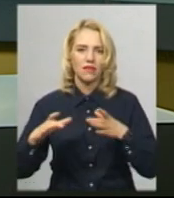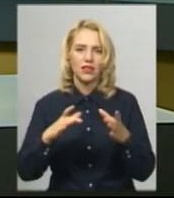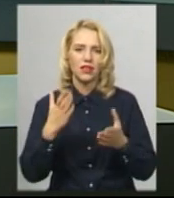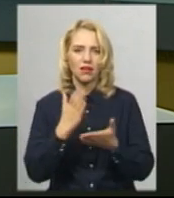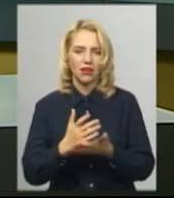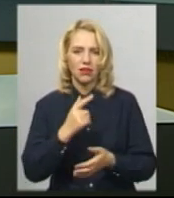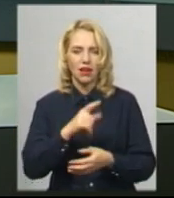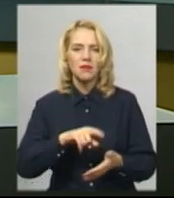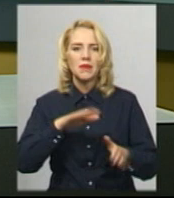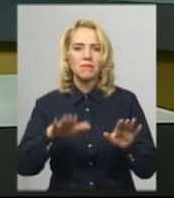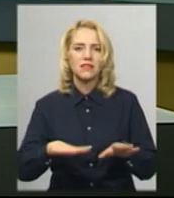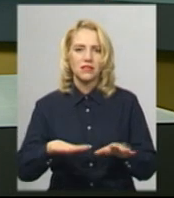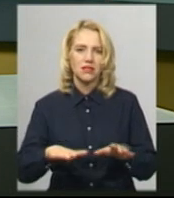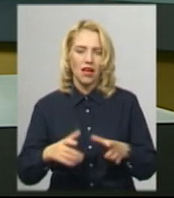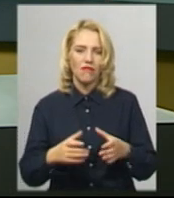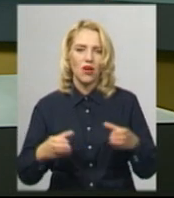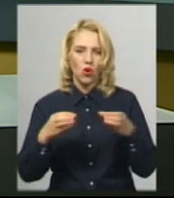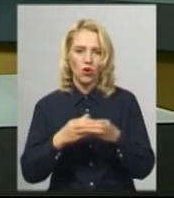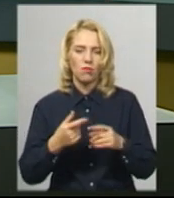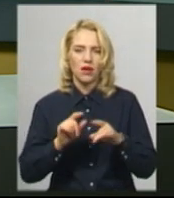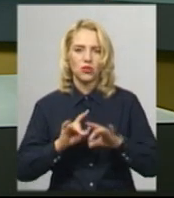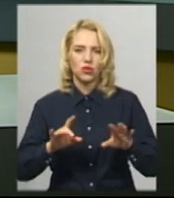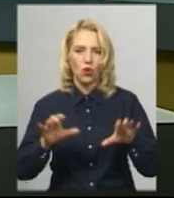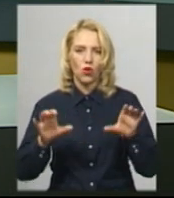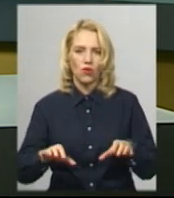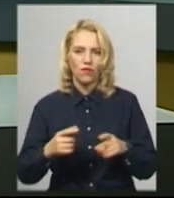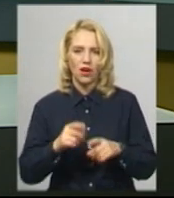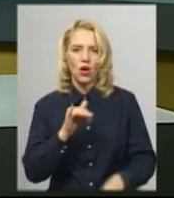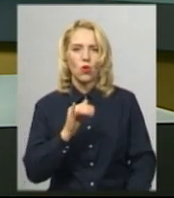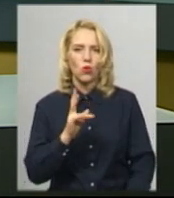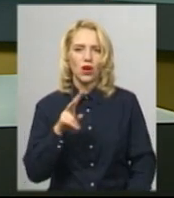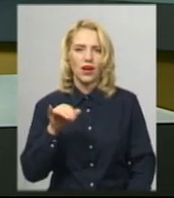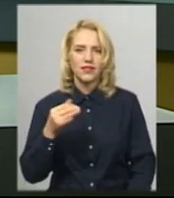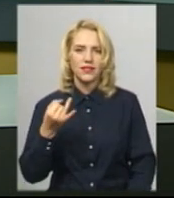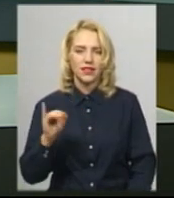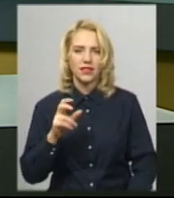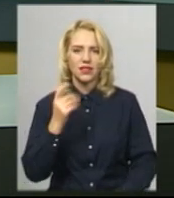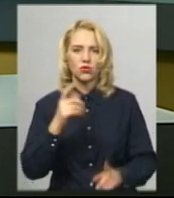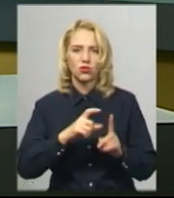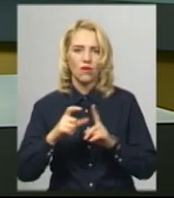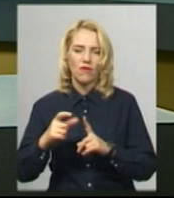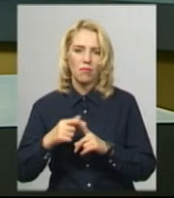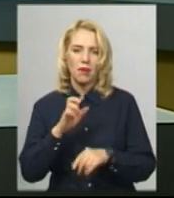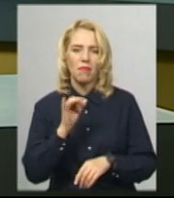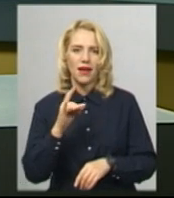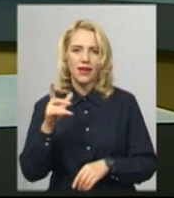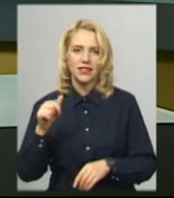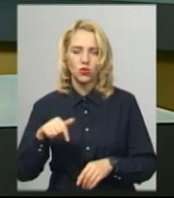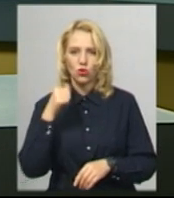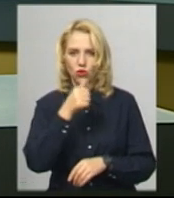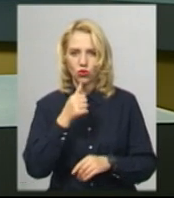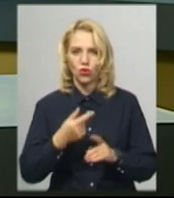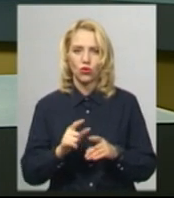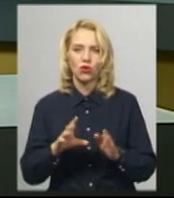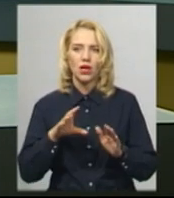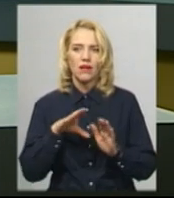громаді. Про це розповів Гриценківський сільський голова Леонід Куклінський. За його словами, з березня цього року водойми ввели в межі населеного